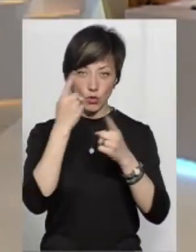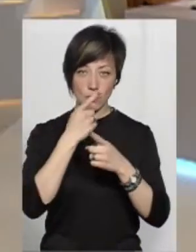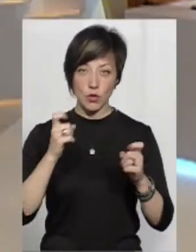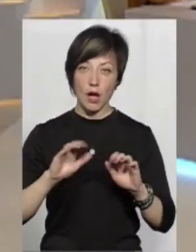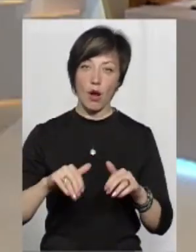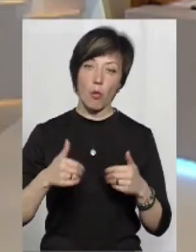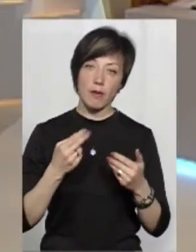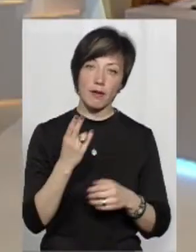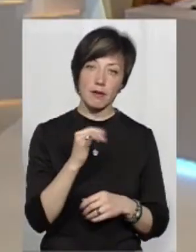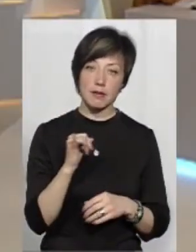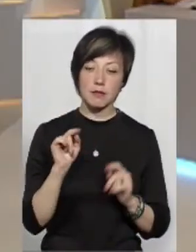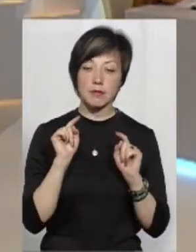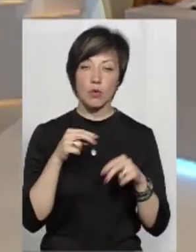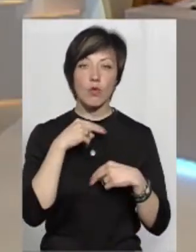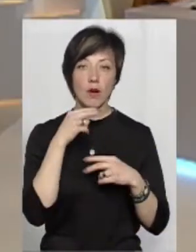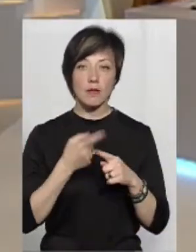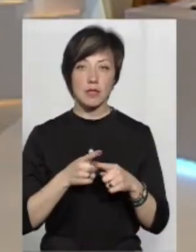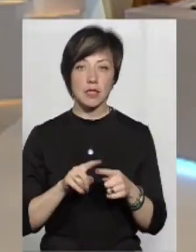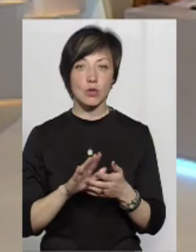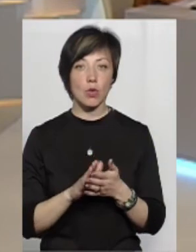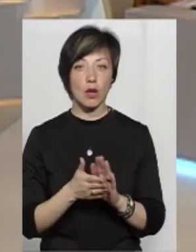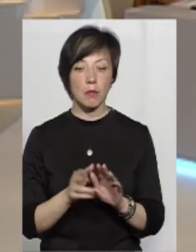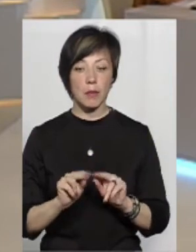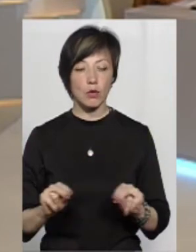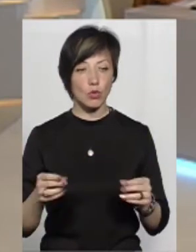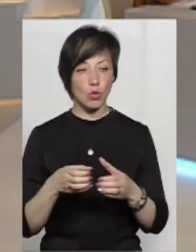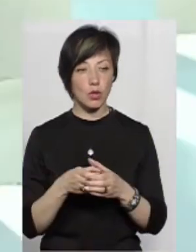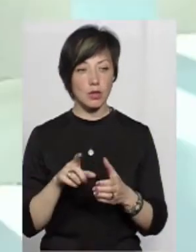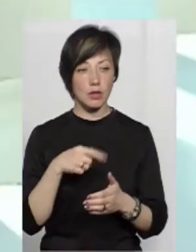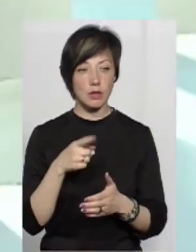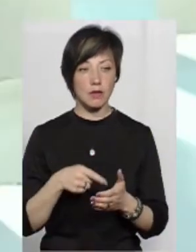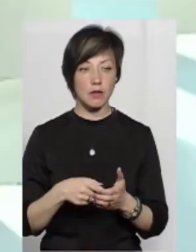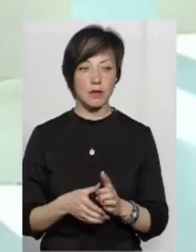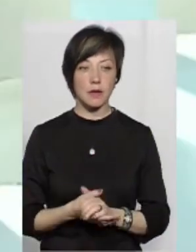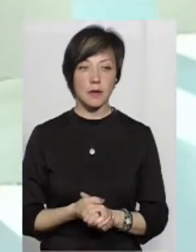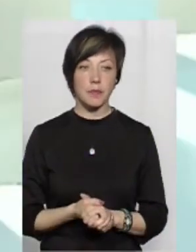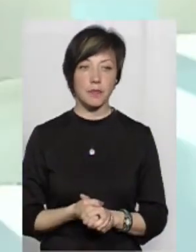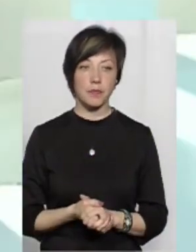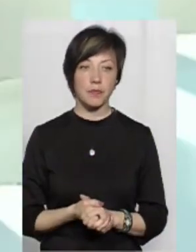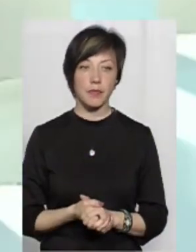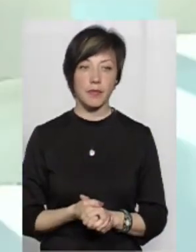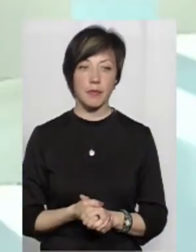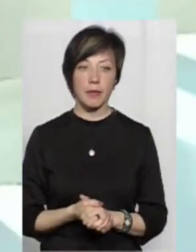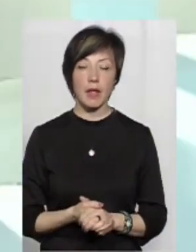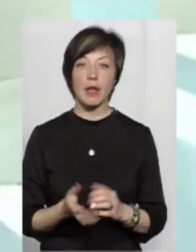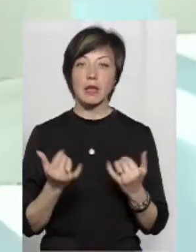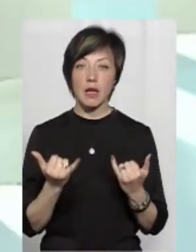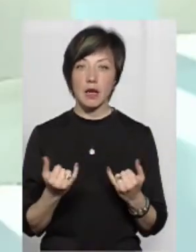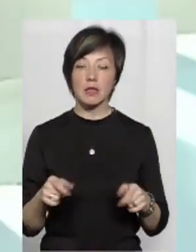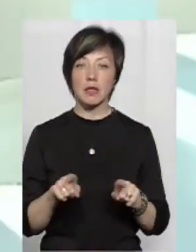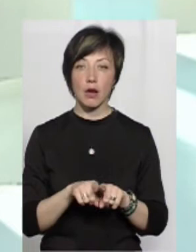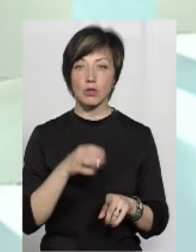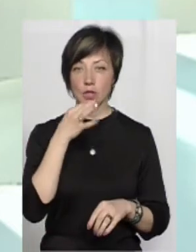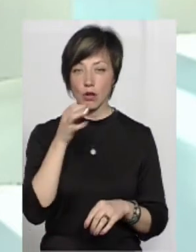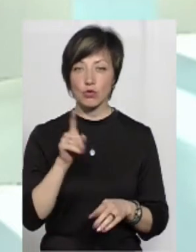якісь рекомендації, от на що треба звернути увагу в цій ситуації в педагогічному колективі? педагогічному колективі, ну, наразі також